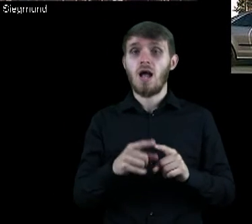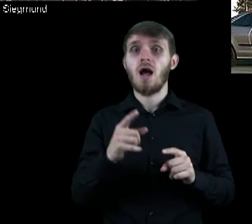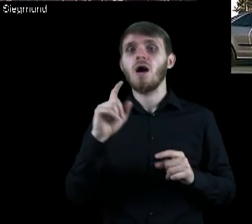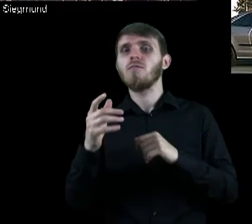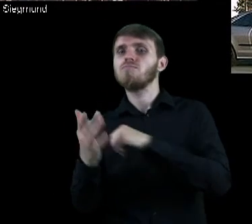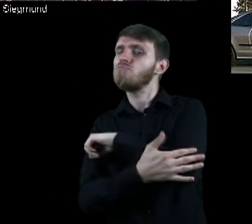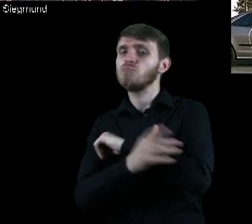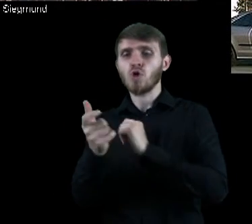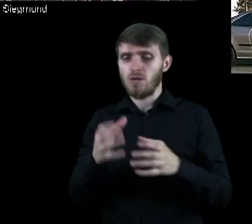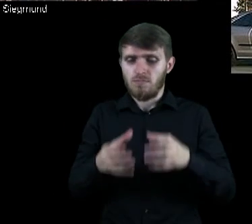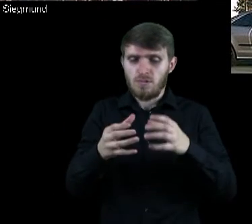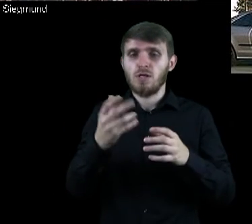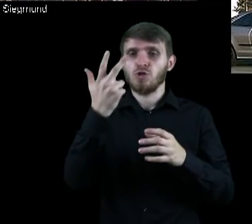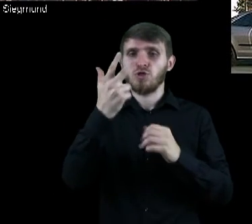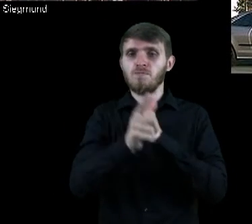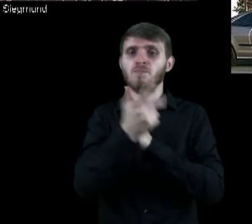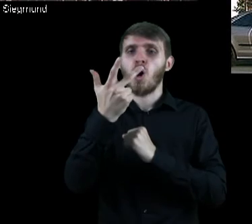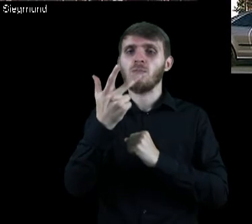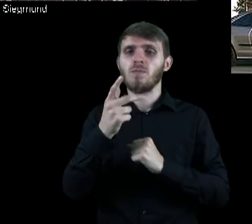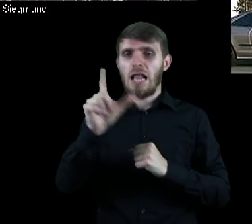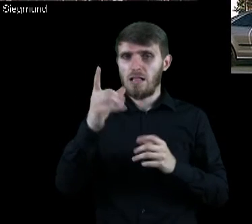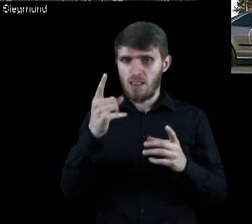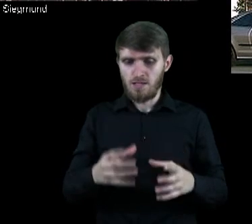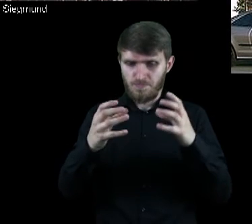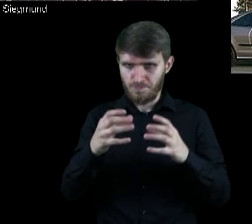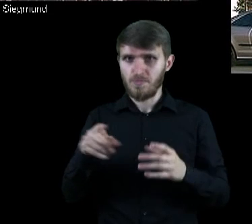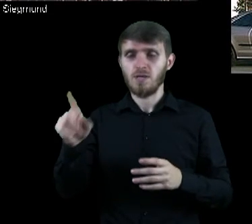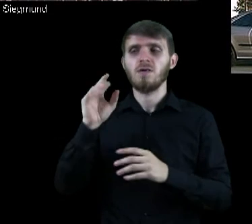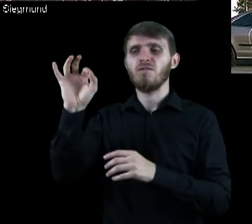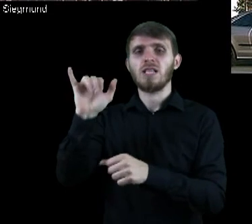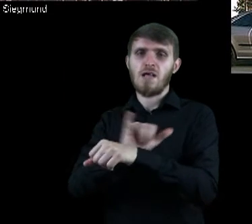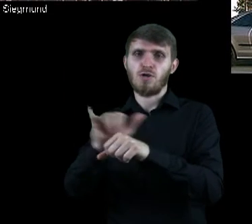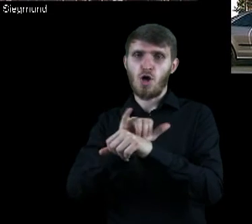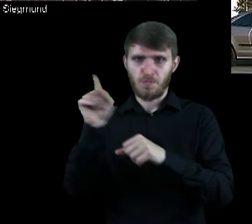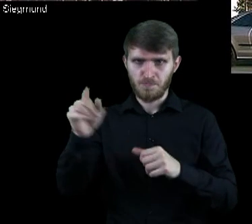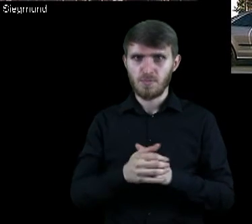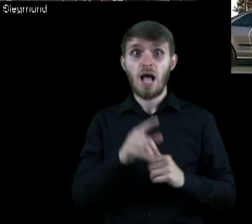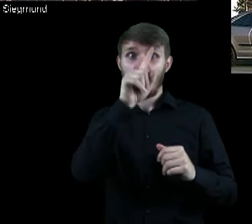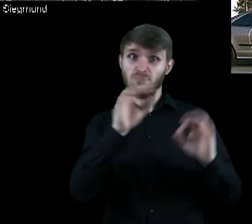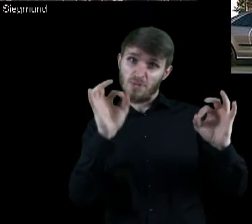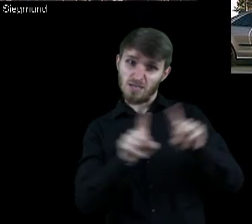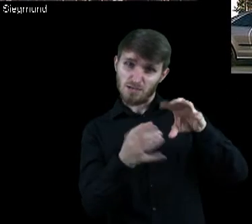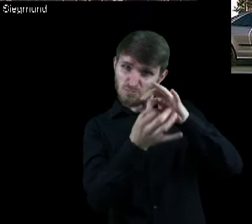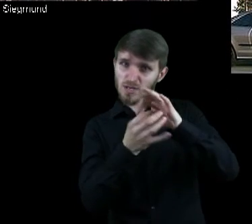ropy. Jednostką objętości jest galon. Te ceny dotyczą Nowego Jorku.